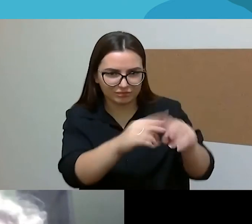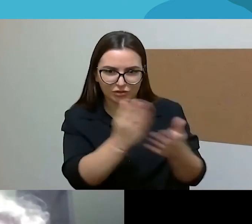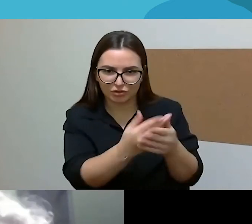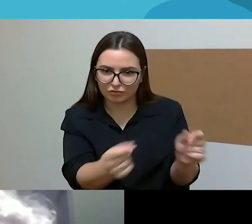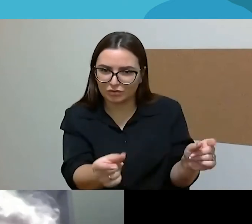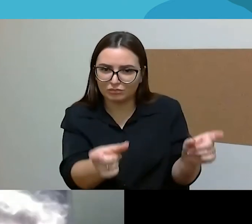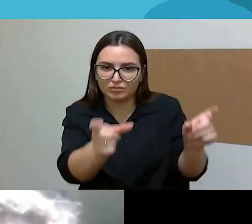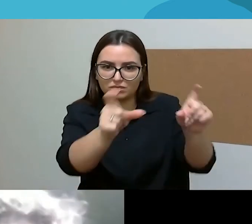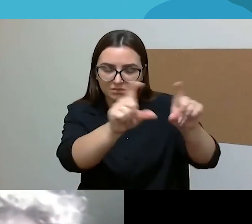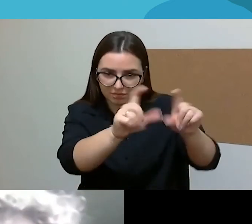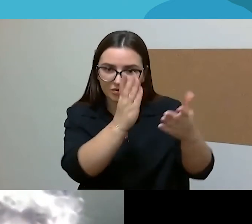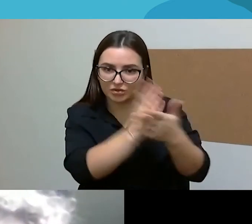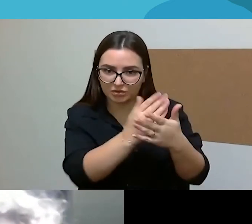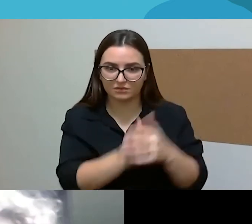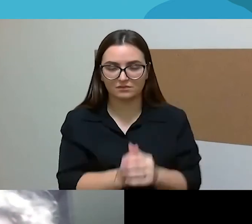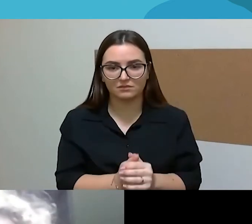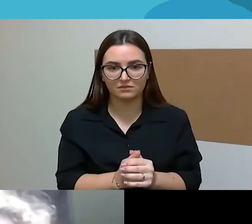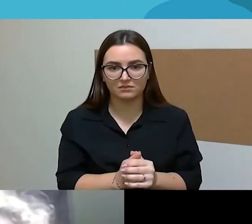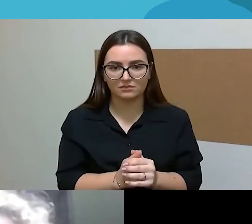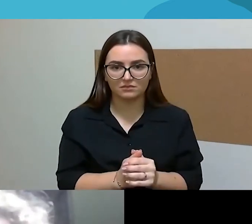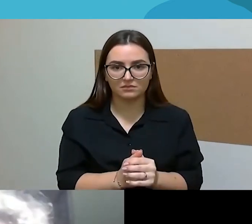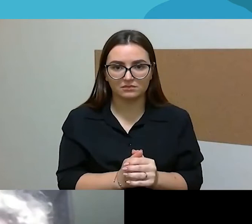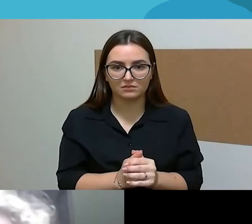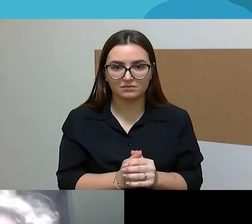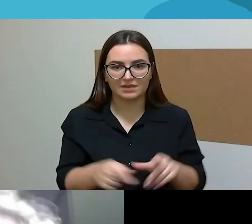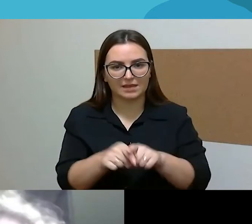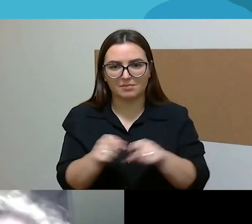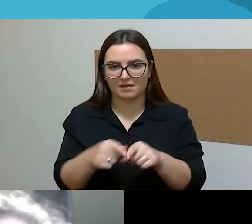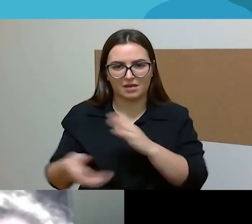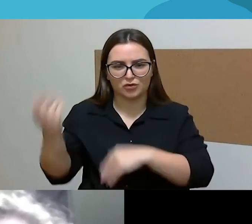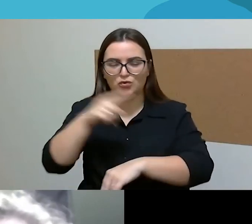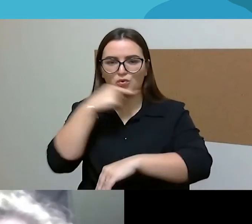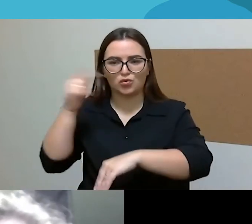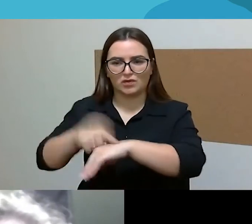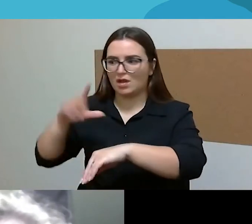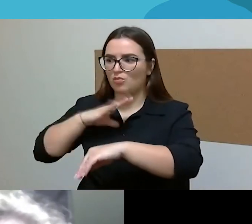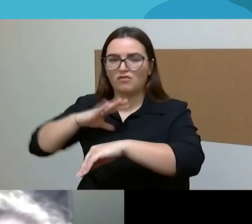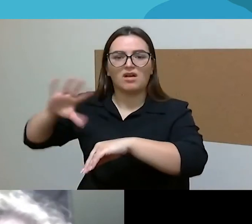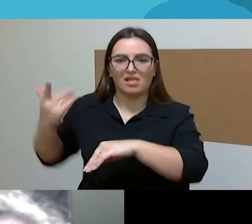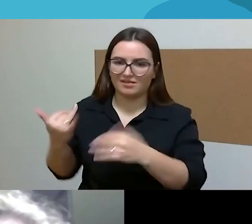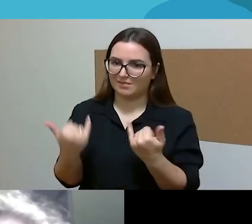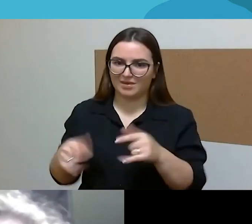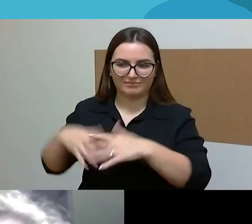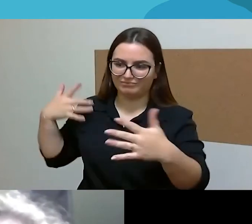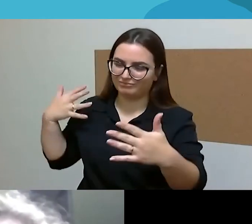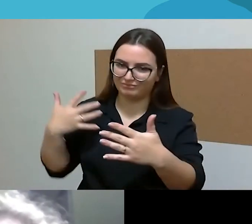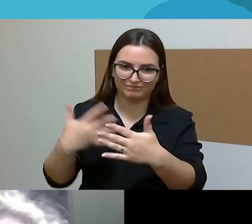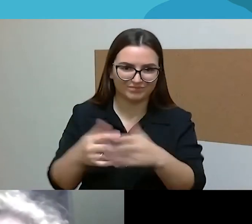žiniomis nelabai ten keičiasi kažkaip tai nuo sovietmečio. Tai matyti,